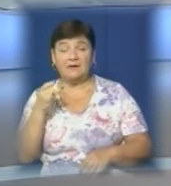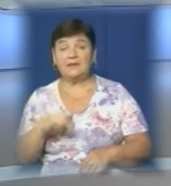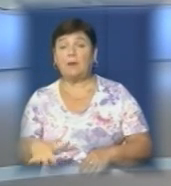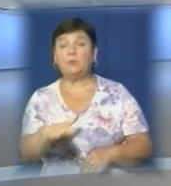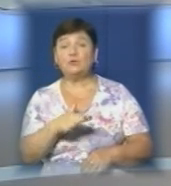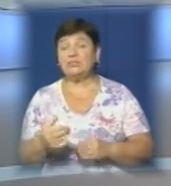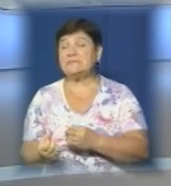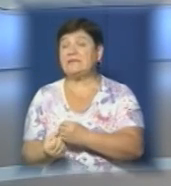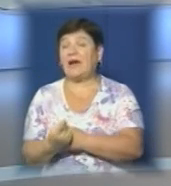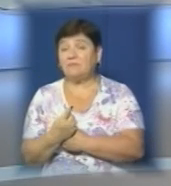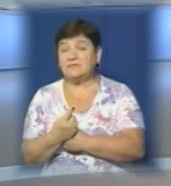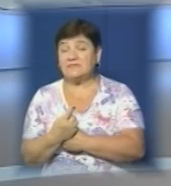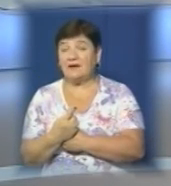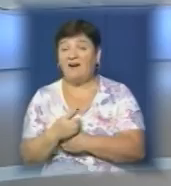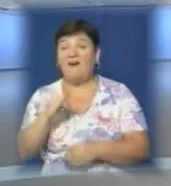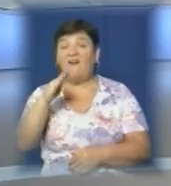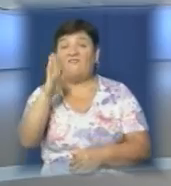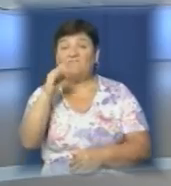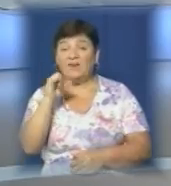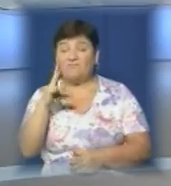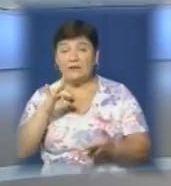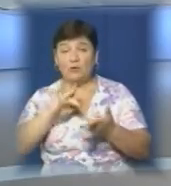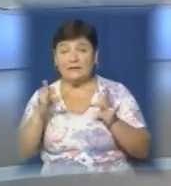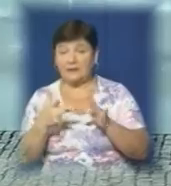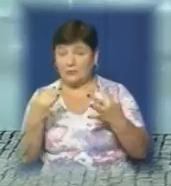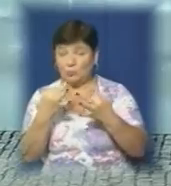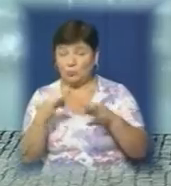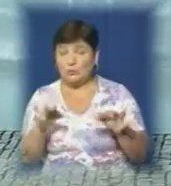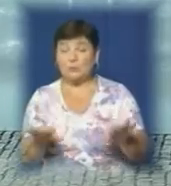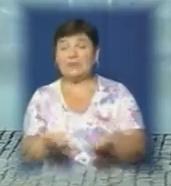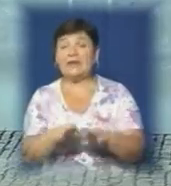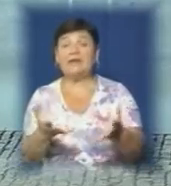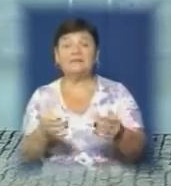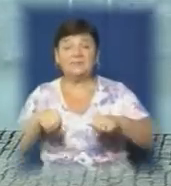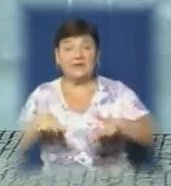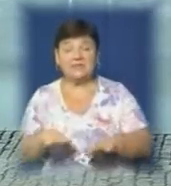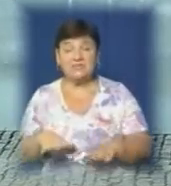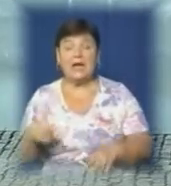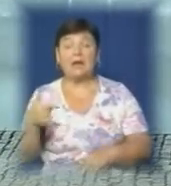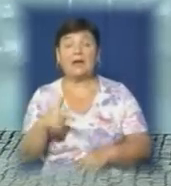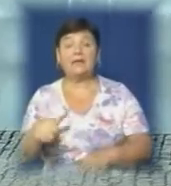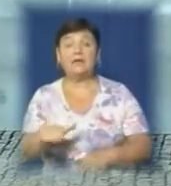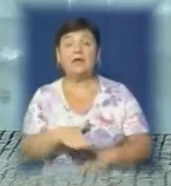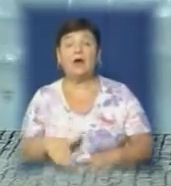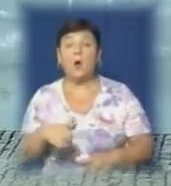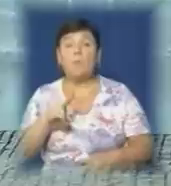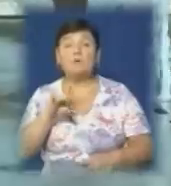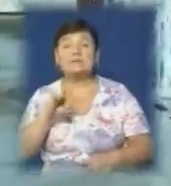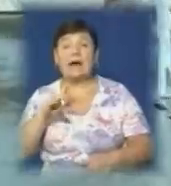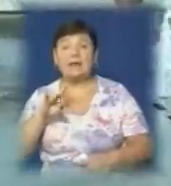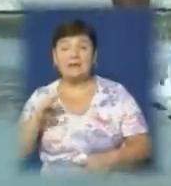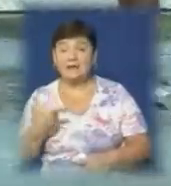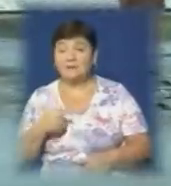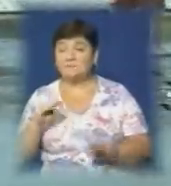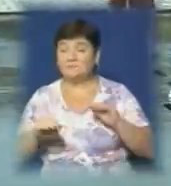Закарпаття з'явиться бездротовий вай-фай-доступ до інтернету. Таке рішення прийняв голова ОДА Геннадій Москаль. Відповідне обладнання почнуть